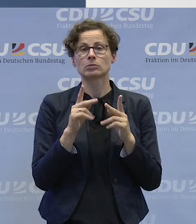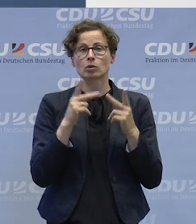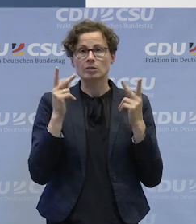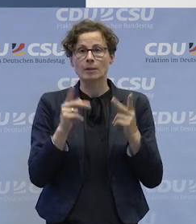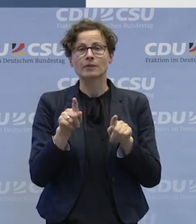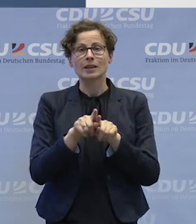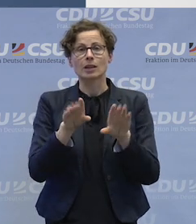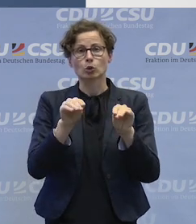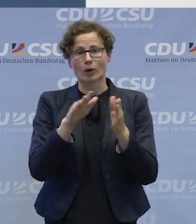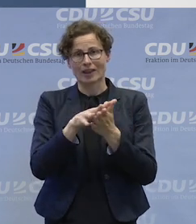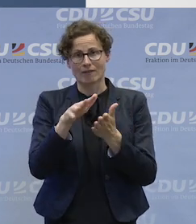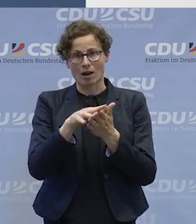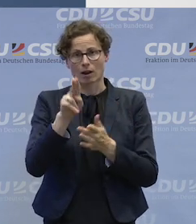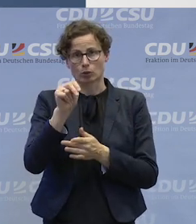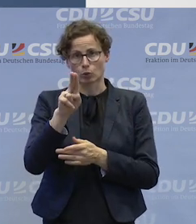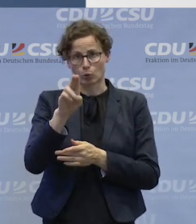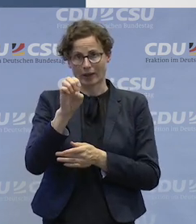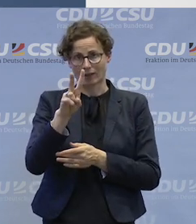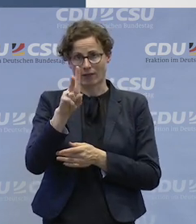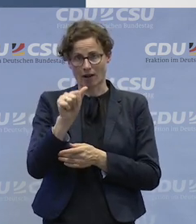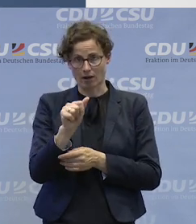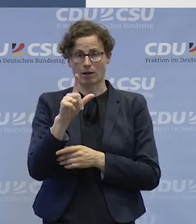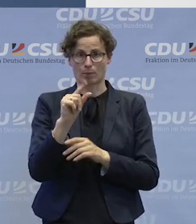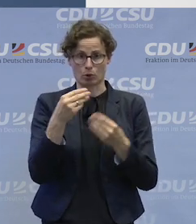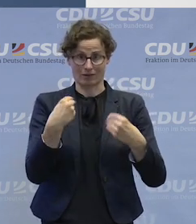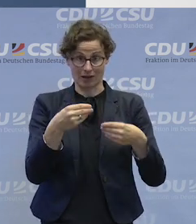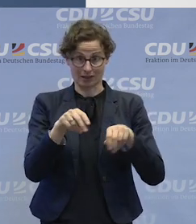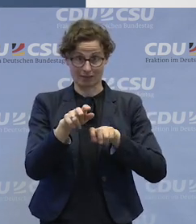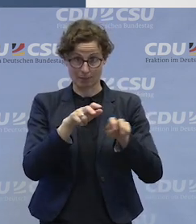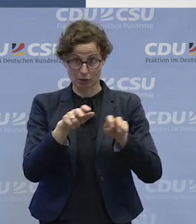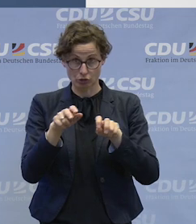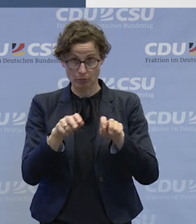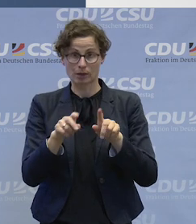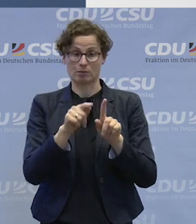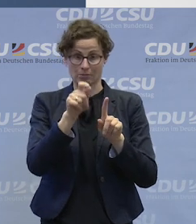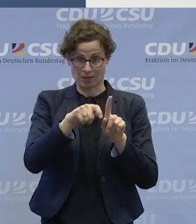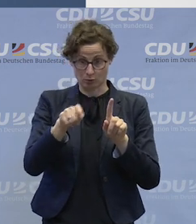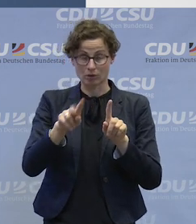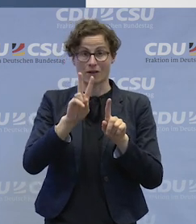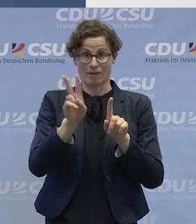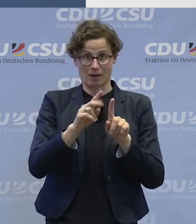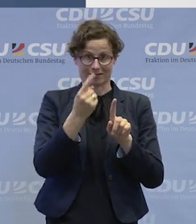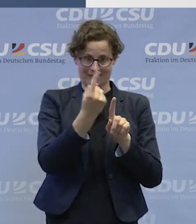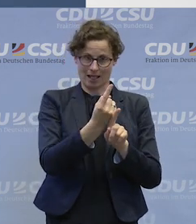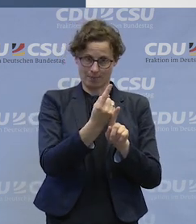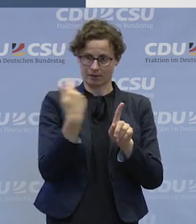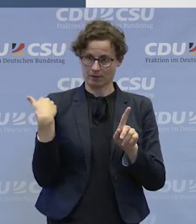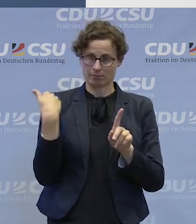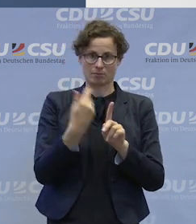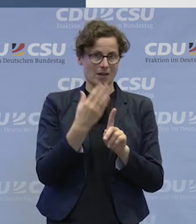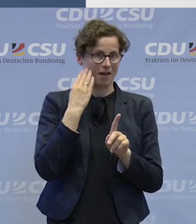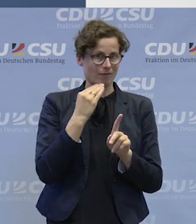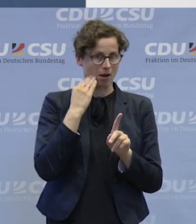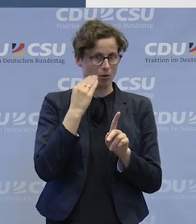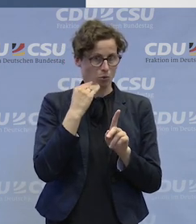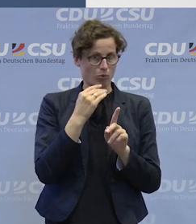Noeva, dass man einfach es schafft, das Qualitätsmanagement in die Hände von denen zu legen, die Qualität erleben und auch noch gleich Jobs